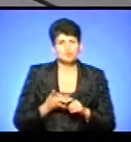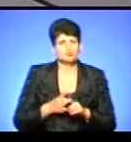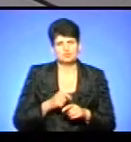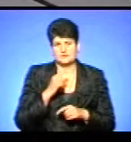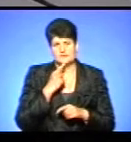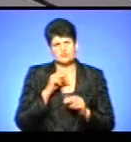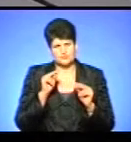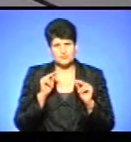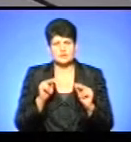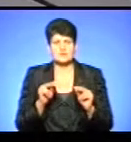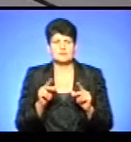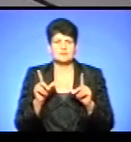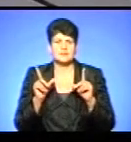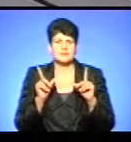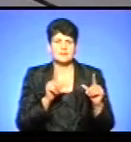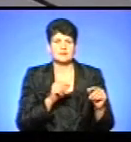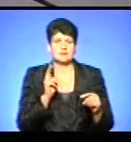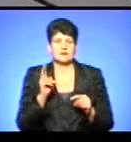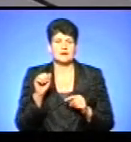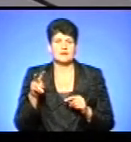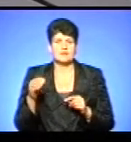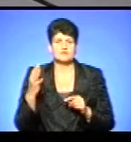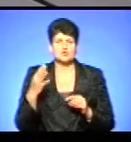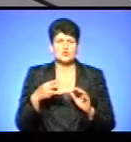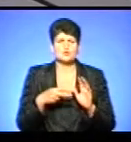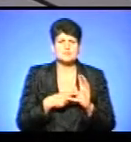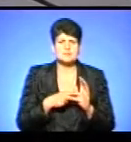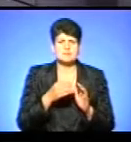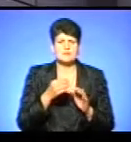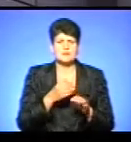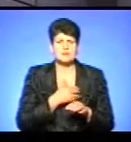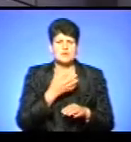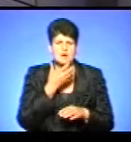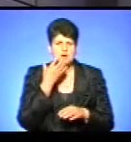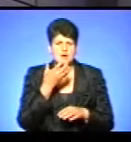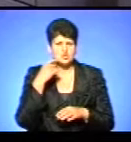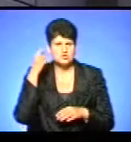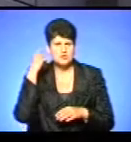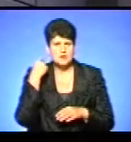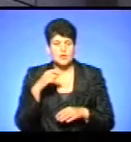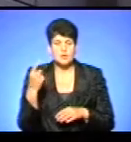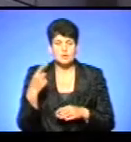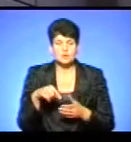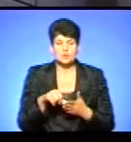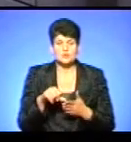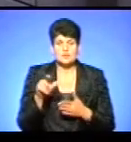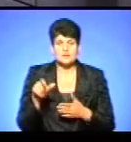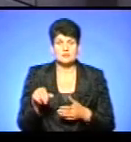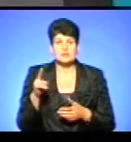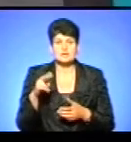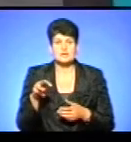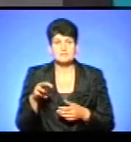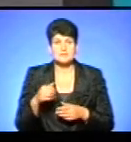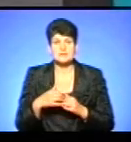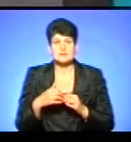якщо чесно. Ми там от їхали в Каліфорнії, там була жара плюс 47 градусів, і внову з учасників в дії метро Кінашу з Херсону